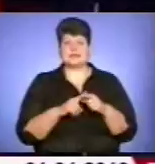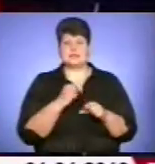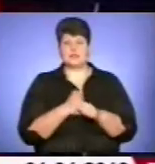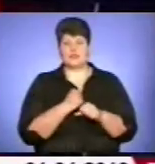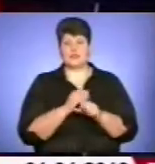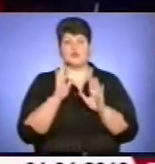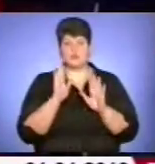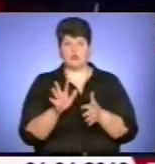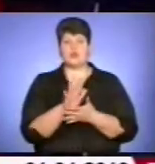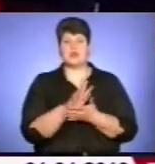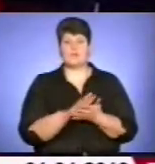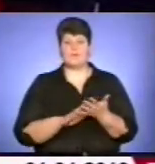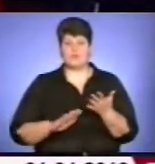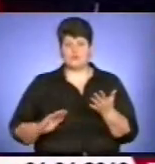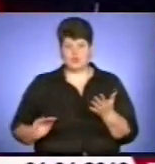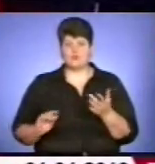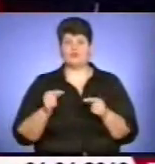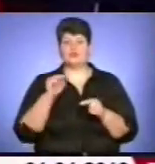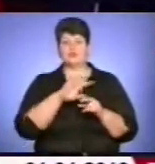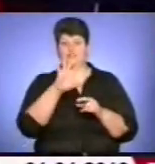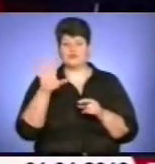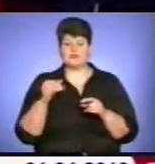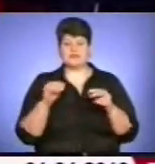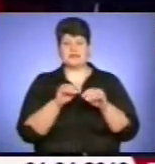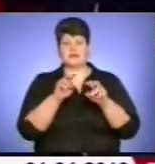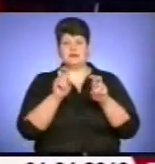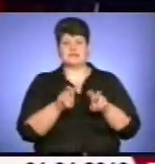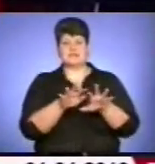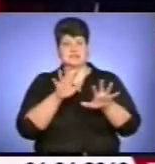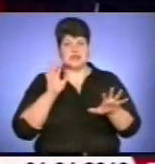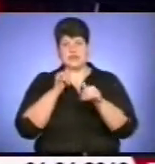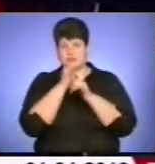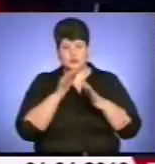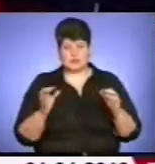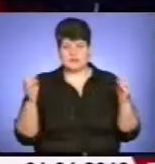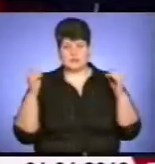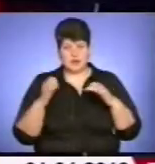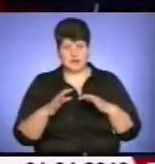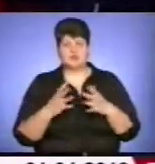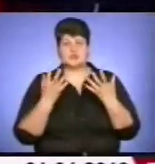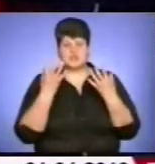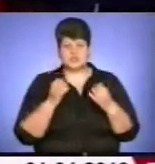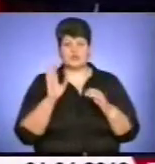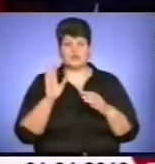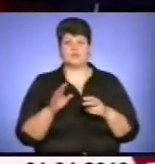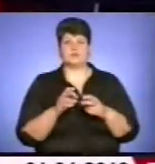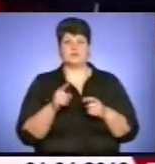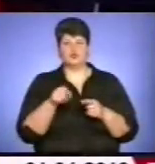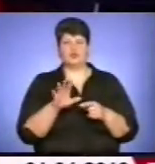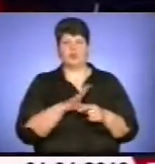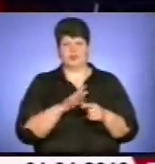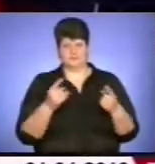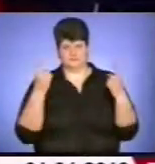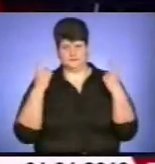звичайно, буде продовжена, тому що всіх в цій залі ми не могли збирати, ми зберемо ще. сьогодні були більш потужні, великі